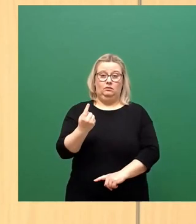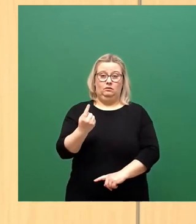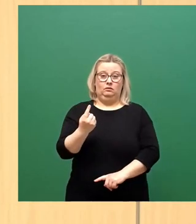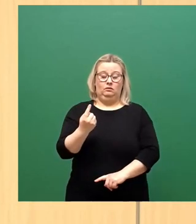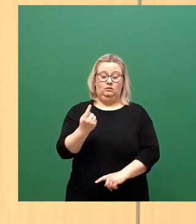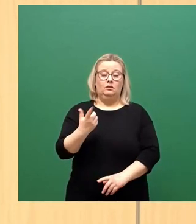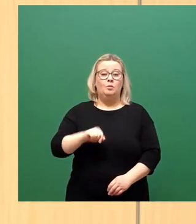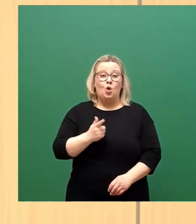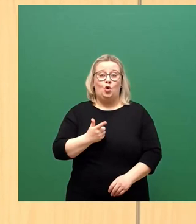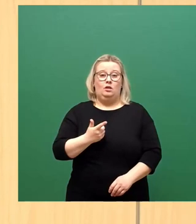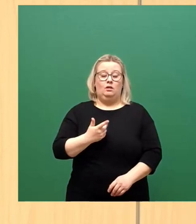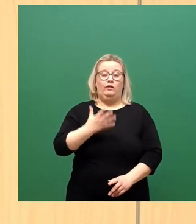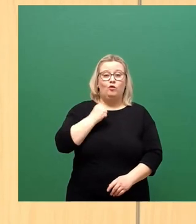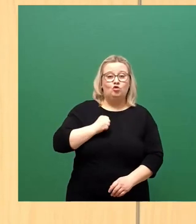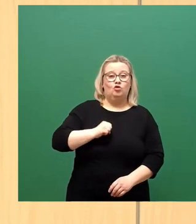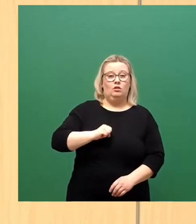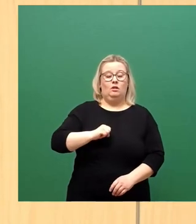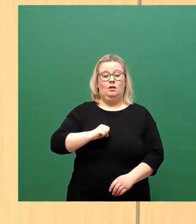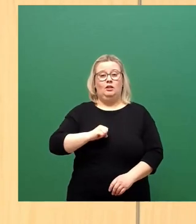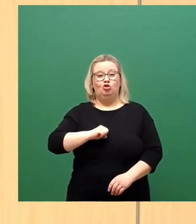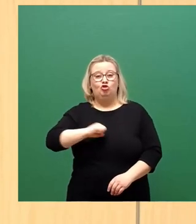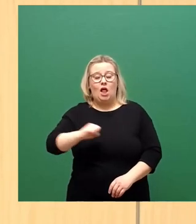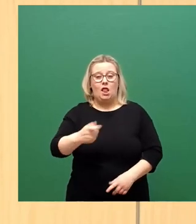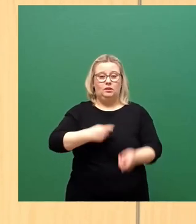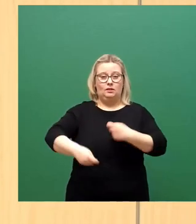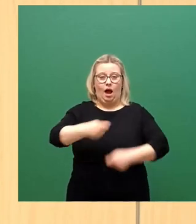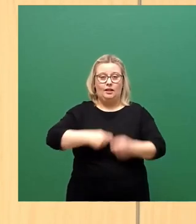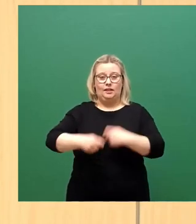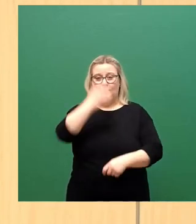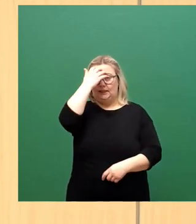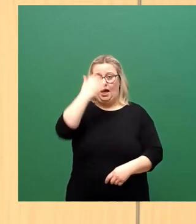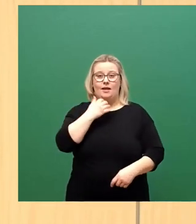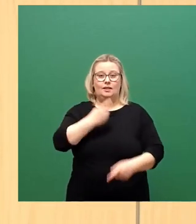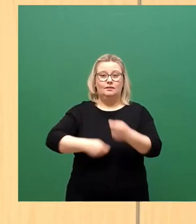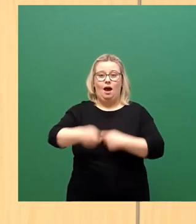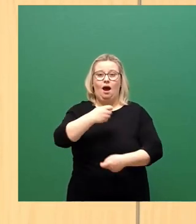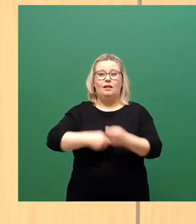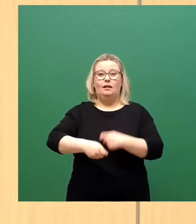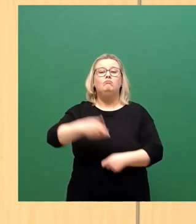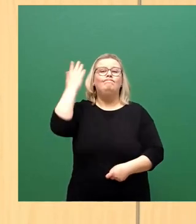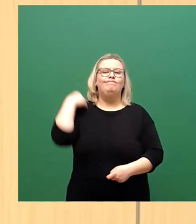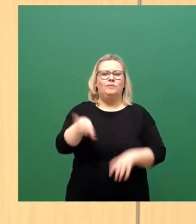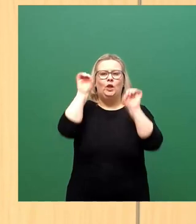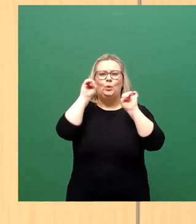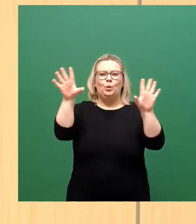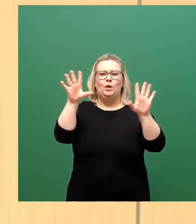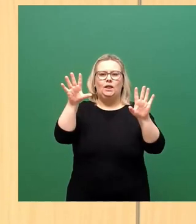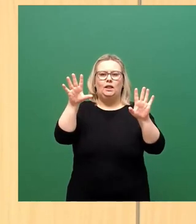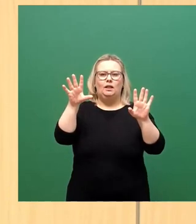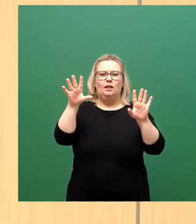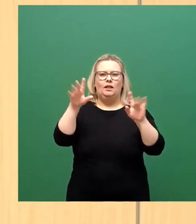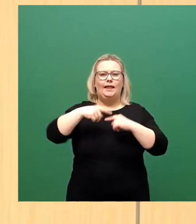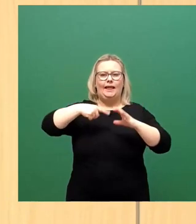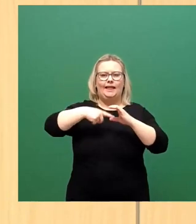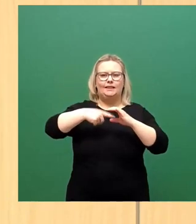effektives, nachhaltiges Handeln erreichen. Im Juli bei Inzidenzen von unter 10 haben wir den Antrag